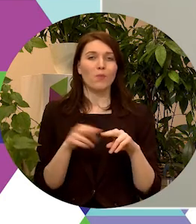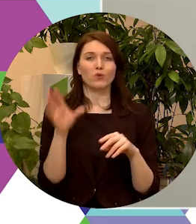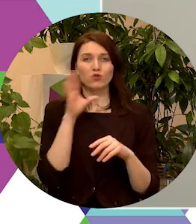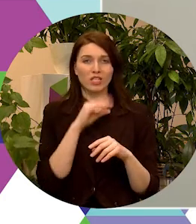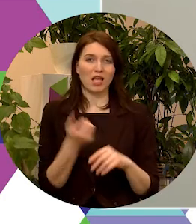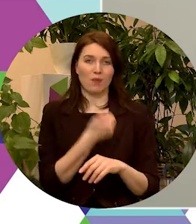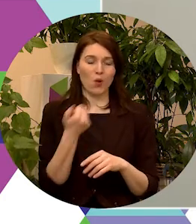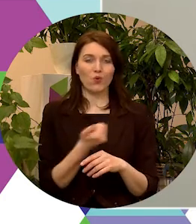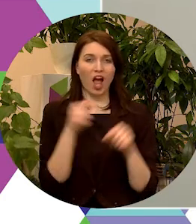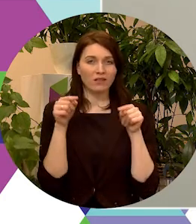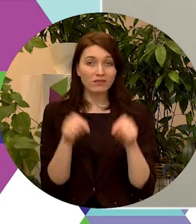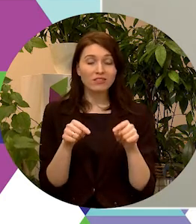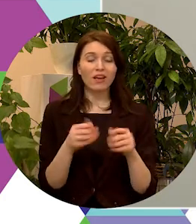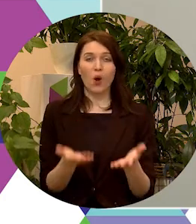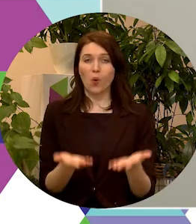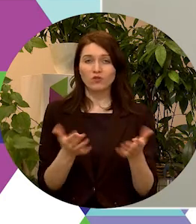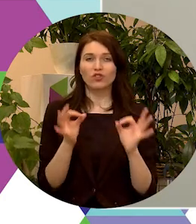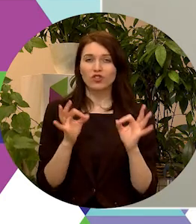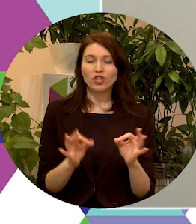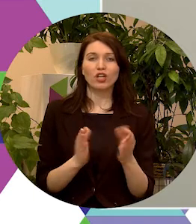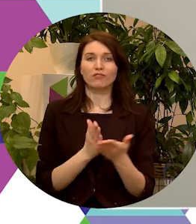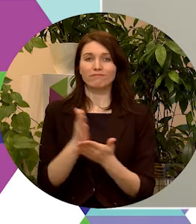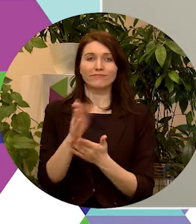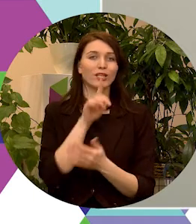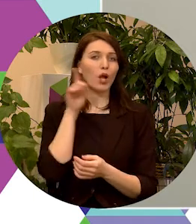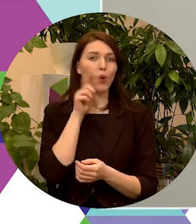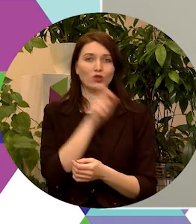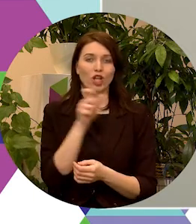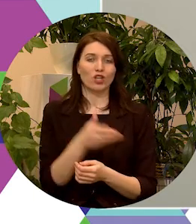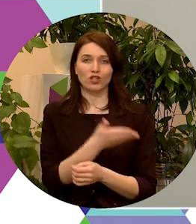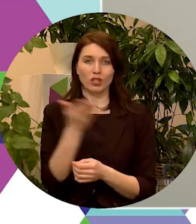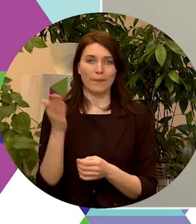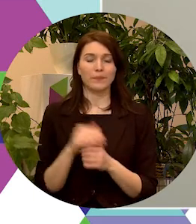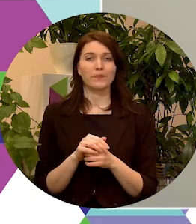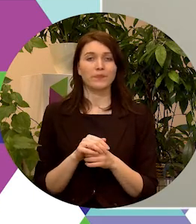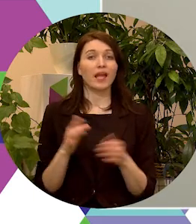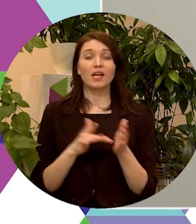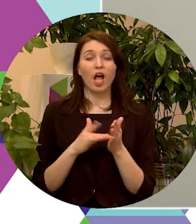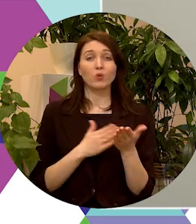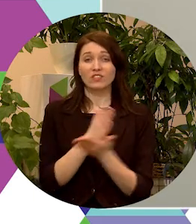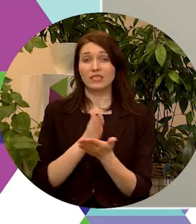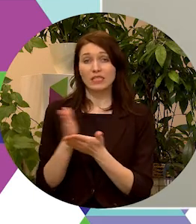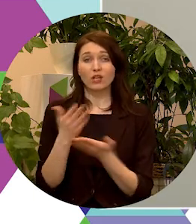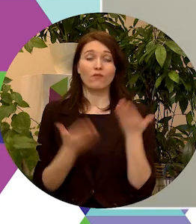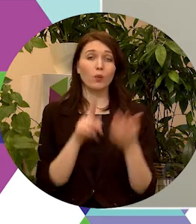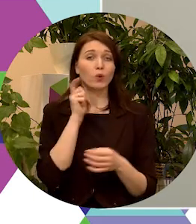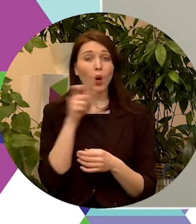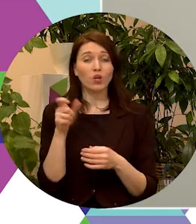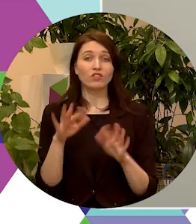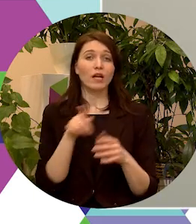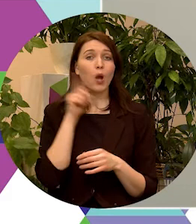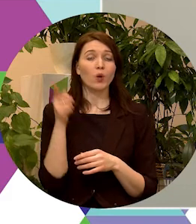gads ar uzsvaru tieši uz jauniešiem. Kādos virzienos varbūt jaunieši jaunatnes